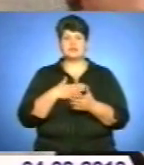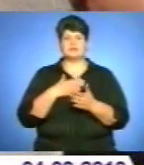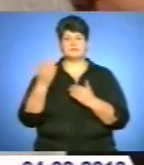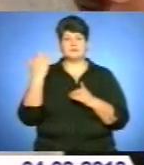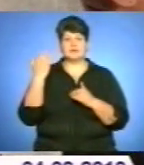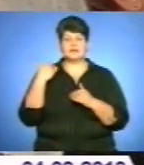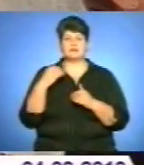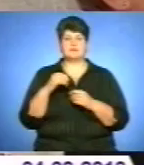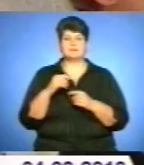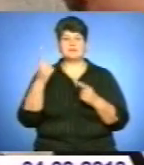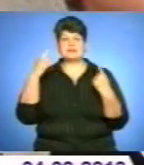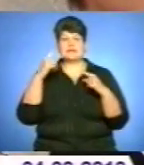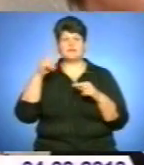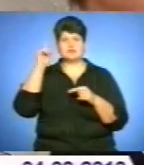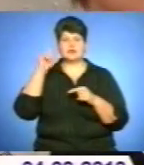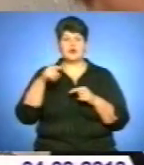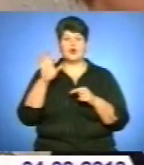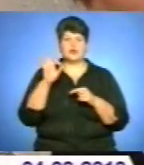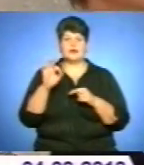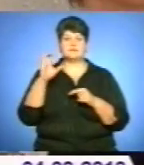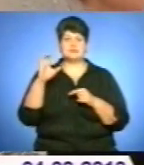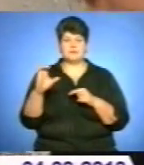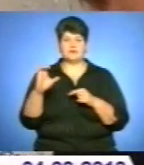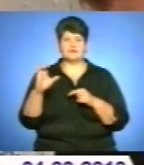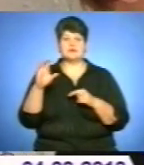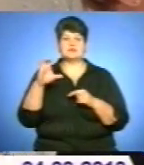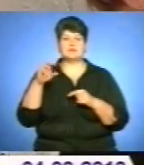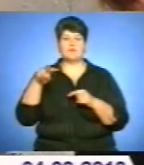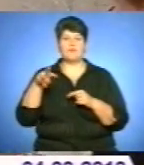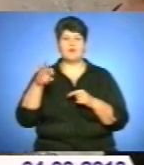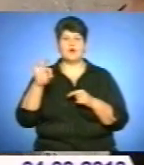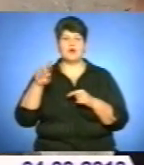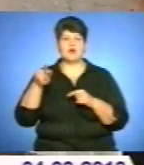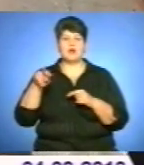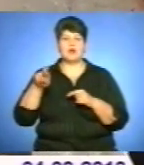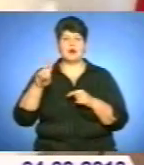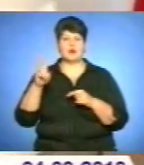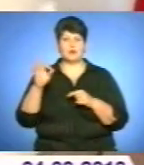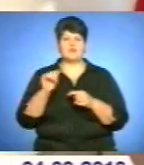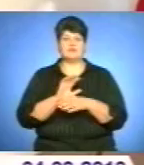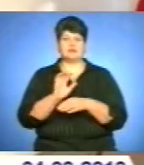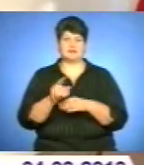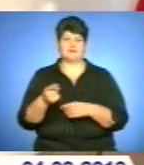мистецтвознавства Олегом Степановичем Смоляком. Вони видані в нас в Тернополі.